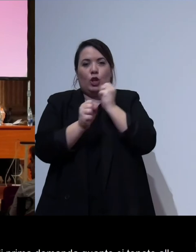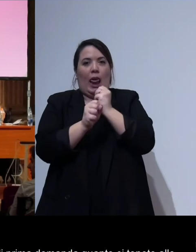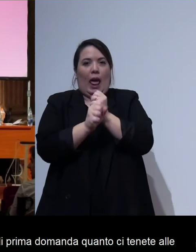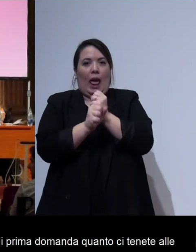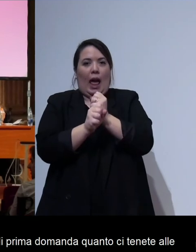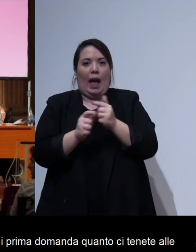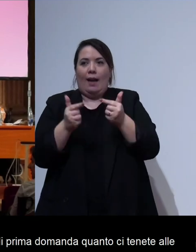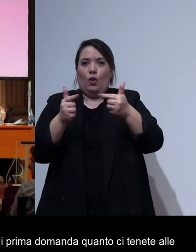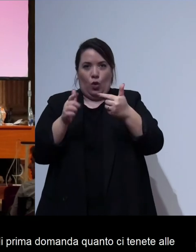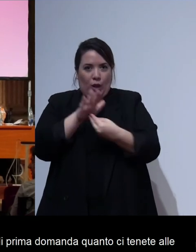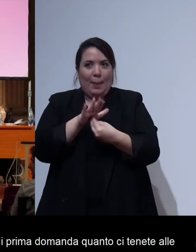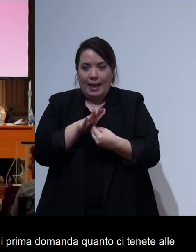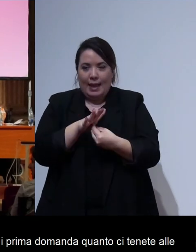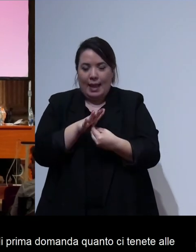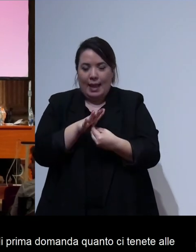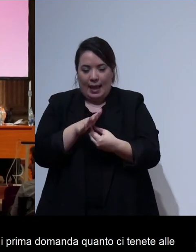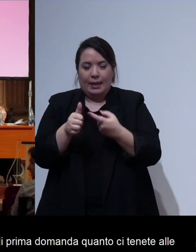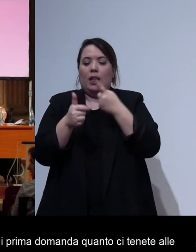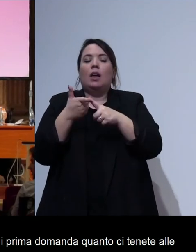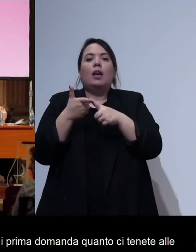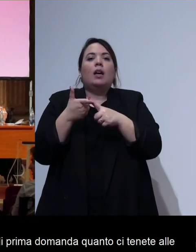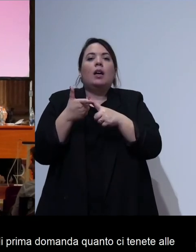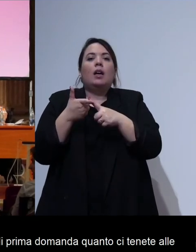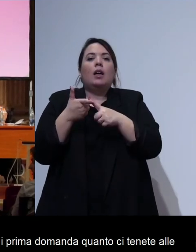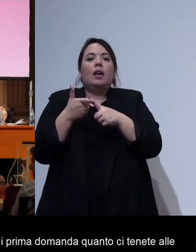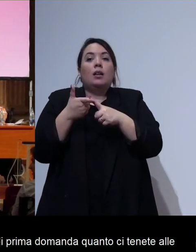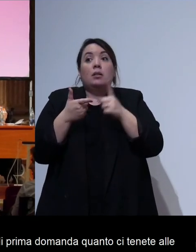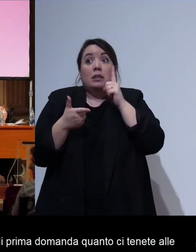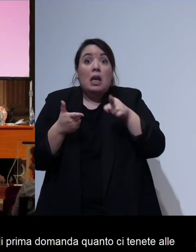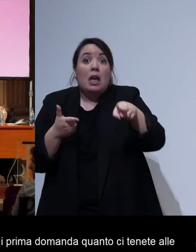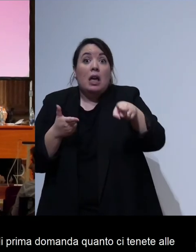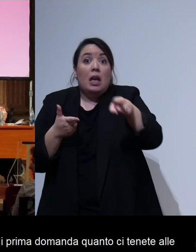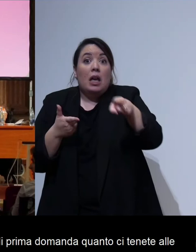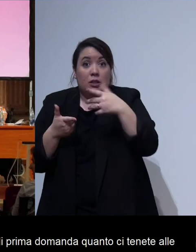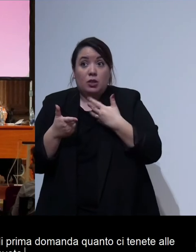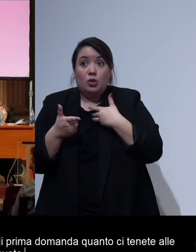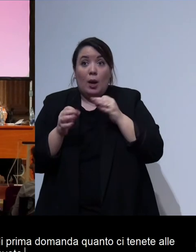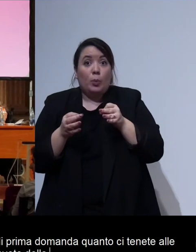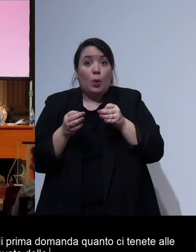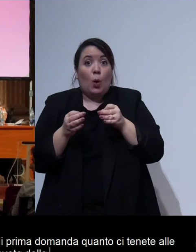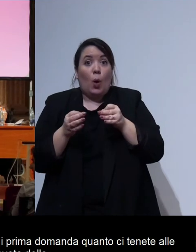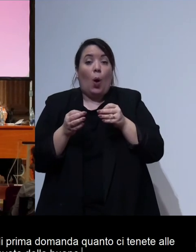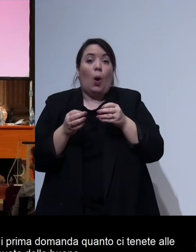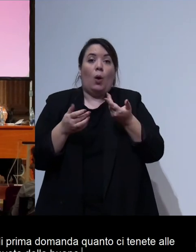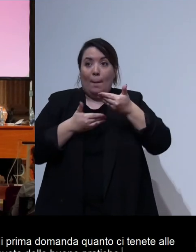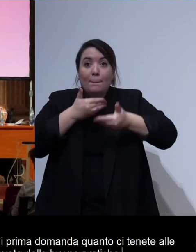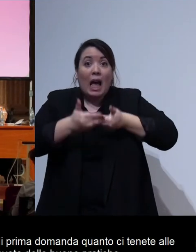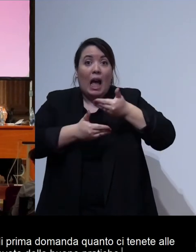personale che lavora in Airbnb e se avete appunto delle buone pratiche da da